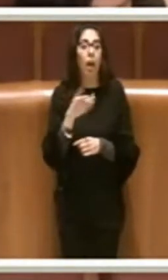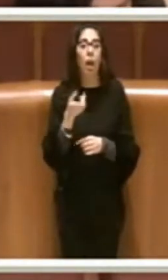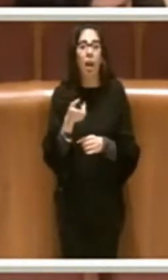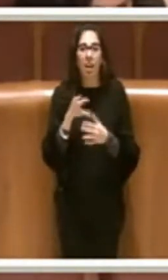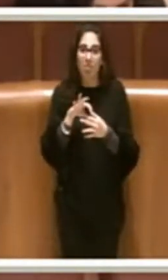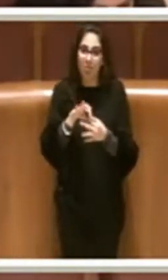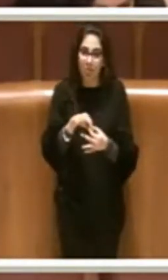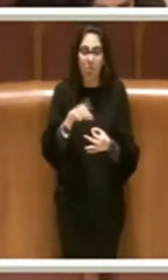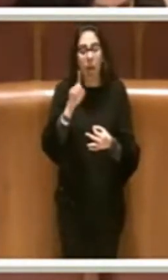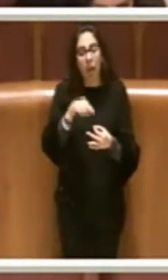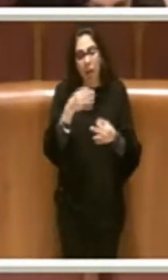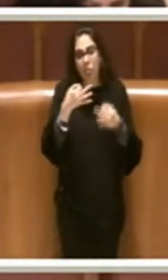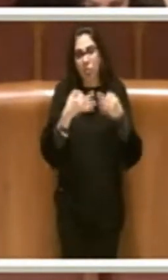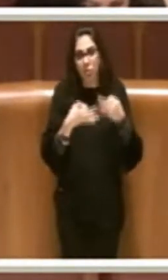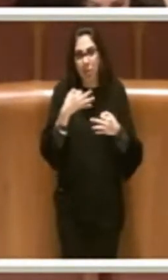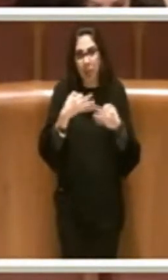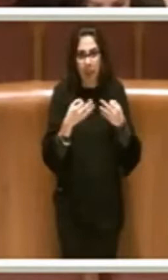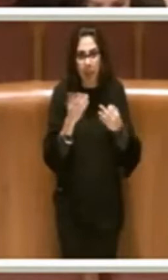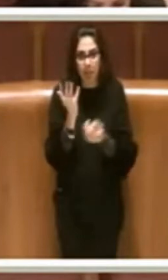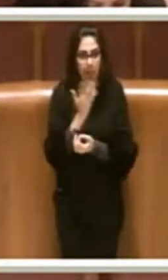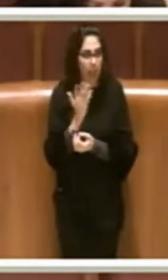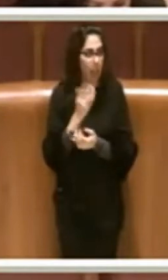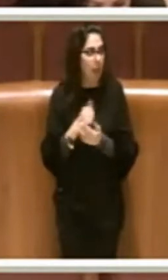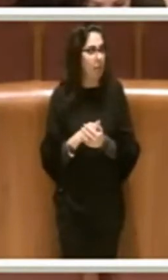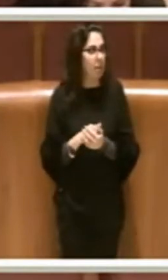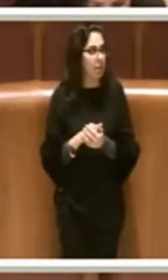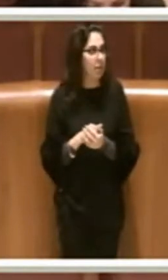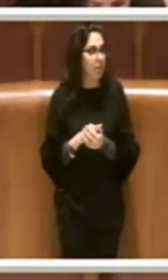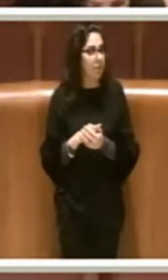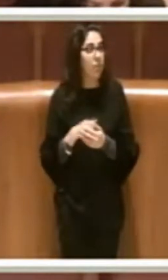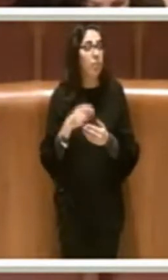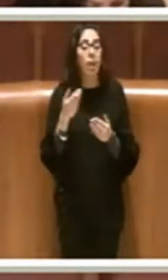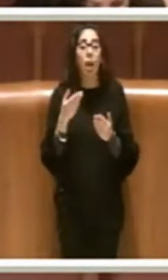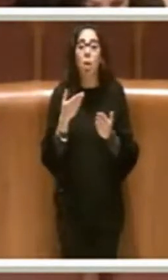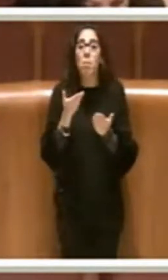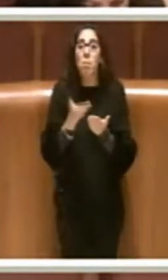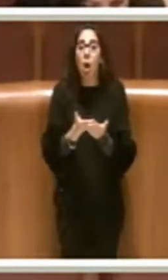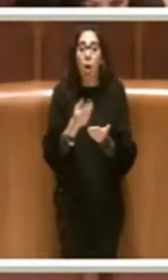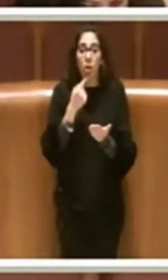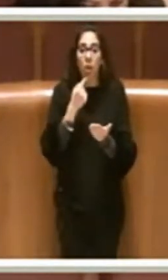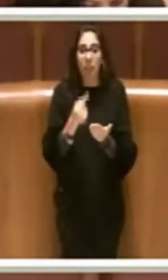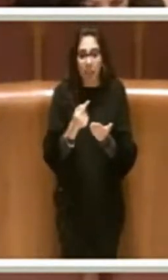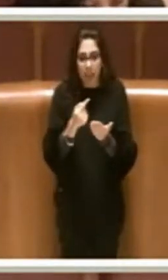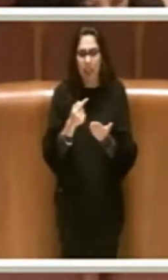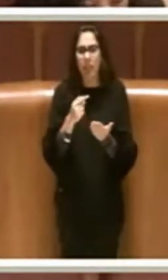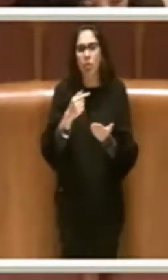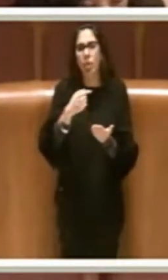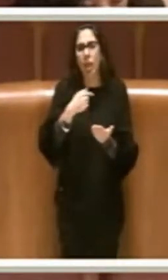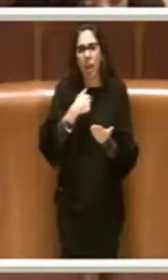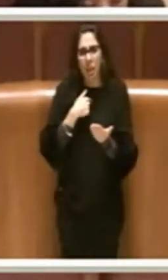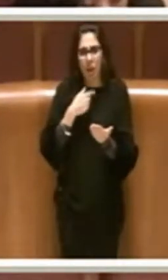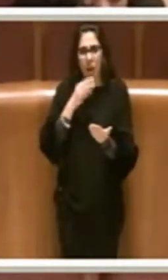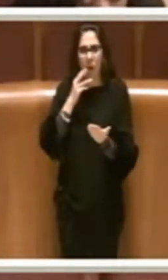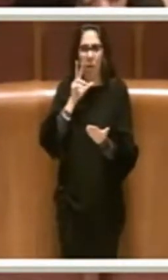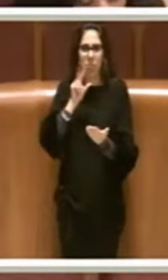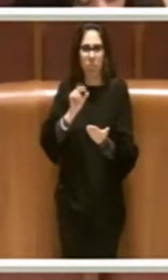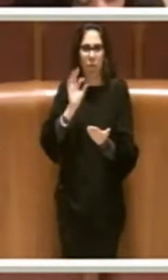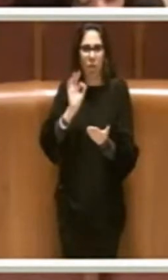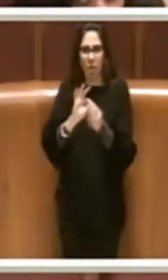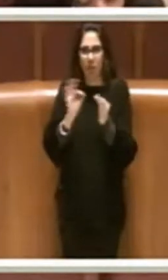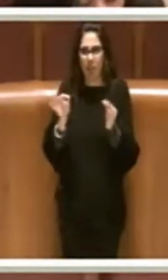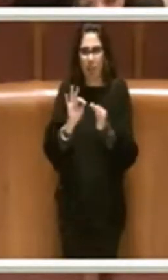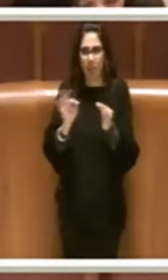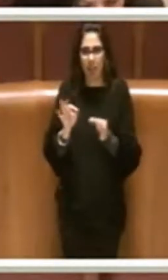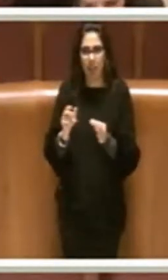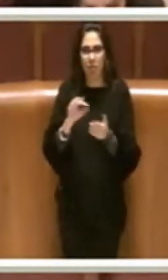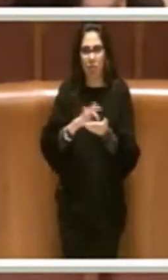impropri. Questa mozione dice, infatti, di riportare quanto da me è affermato in Aula il 13